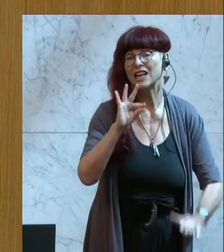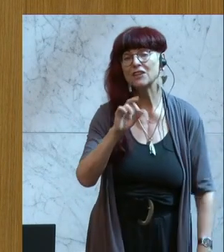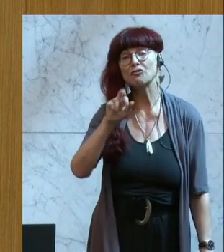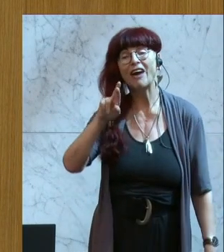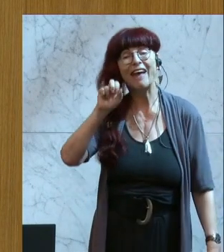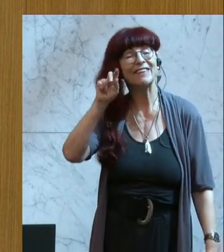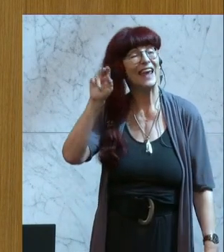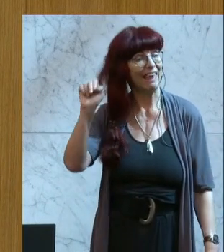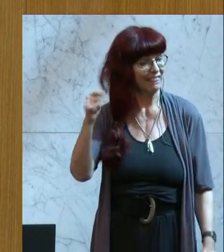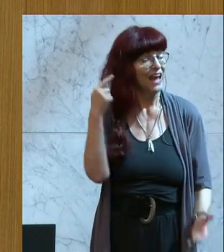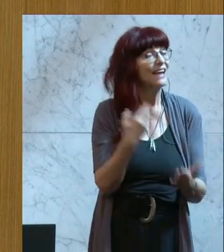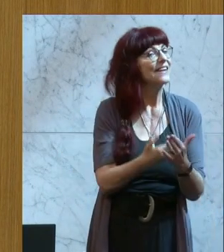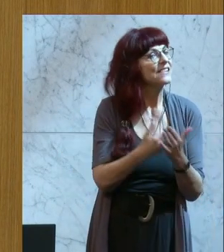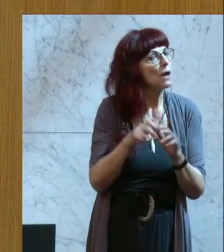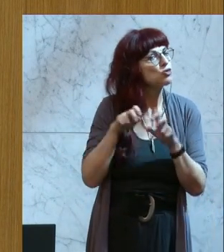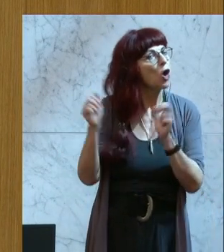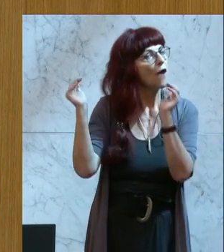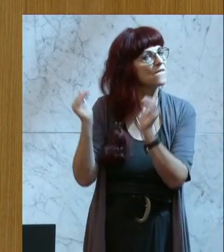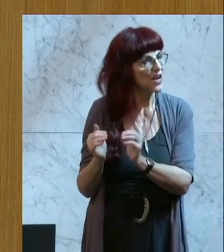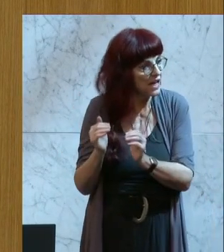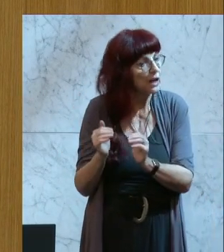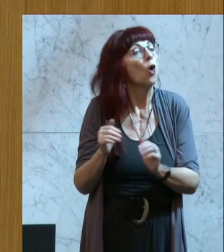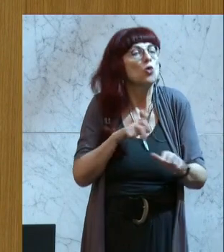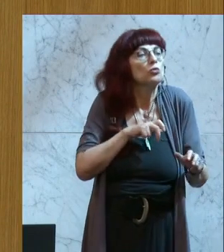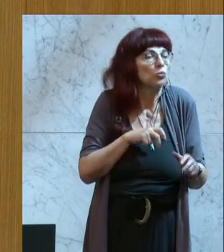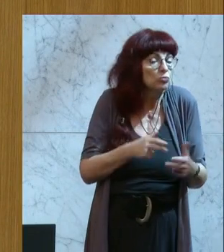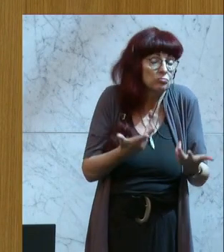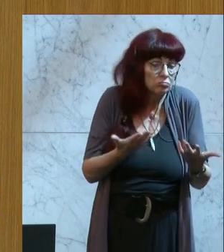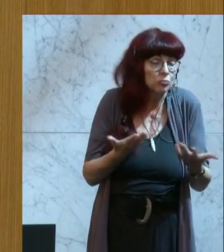Folge einer niedrigen Abgabenquote und bitte, das wollen wir nicht.